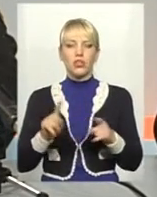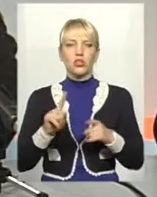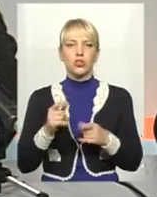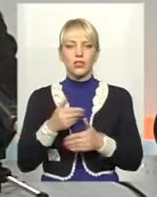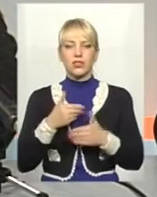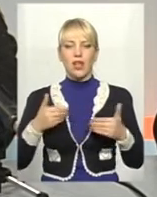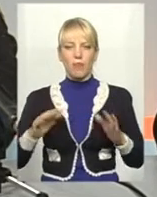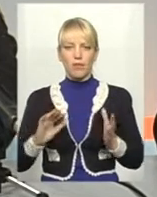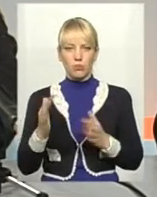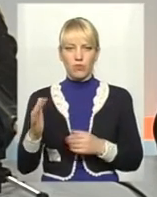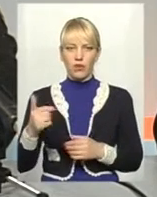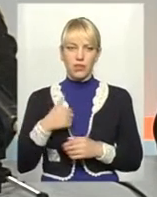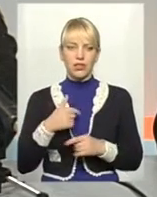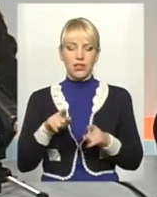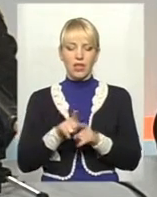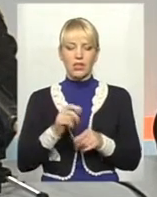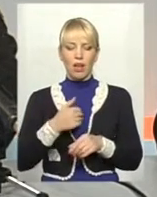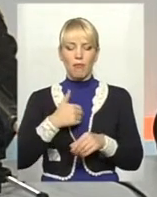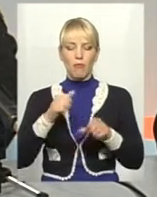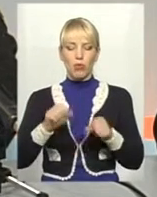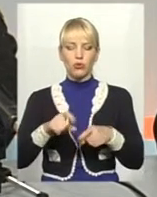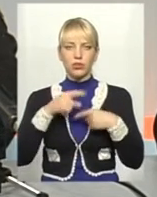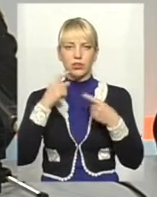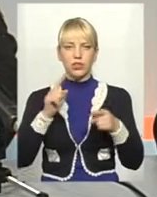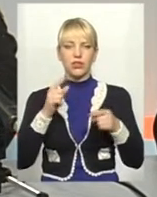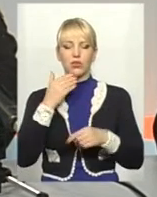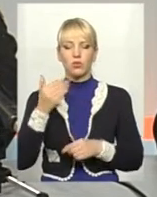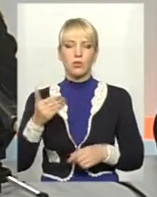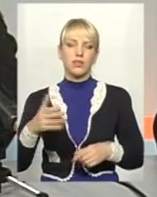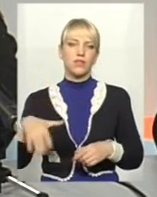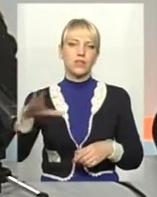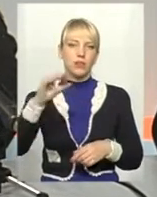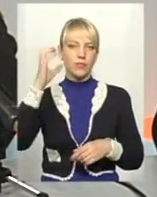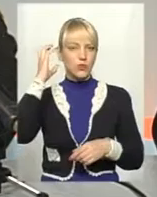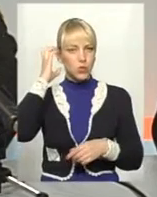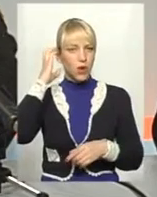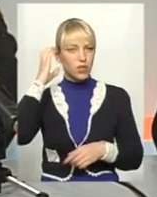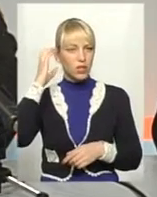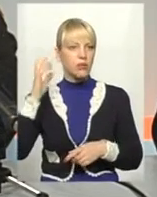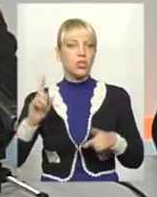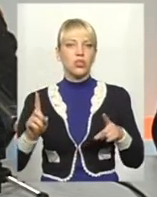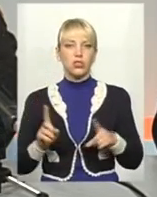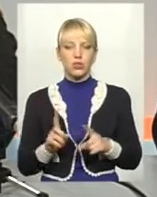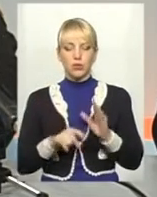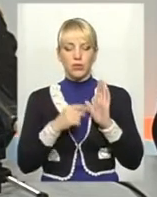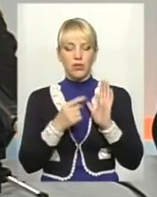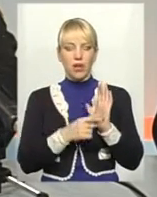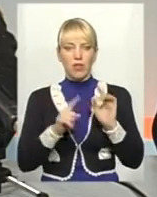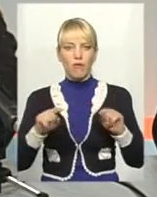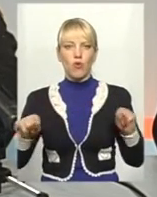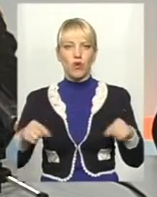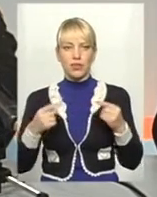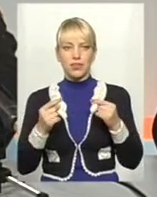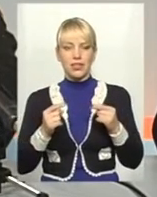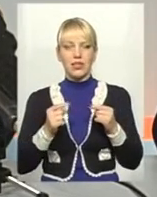Таким чином, я сьогодні можу доповісти всім слухачам і глядачам, що питання організаційні з